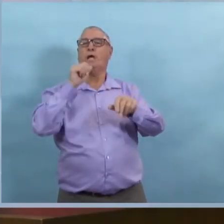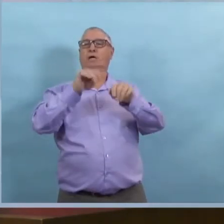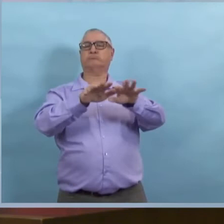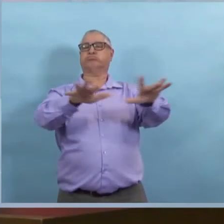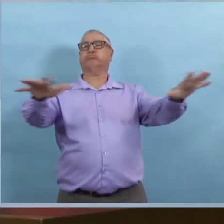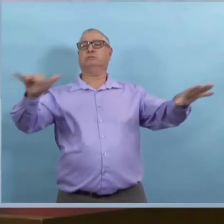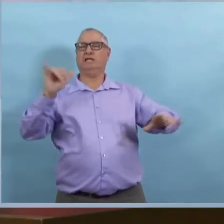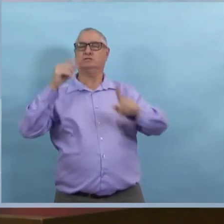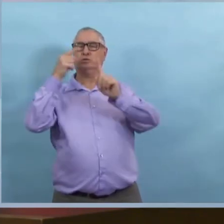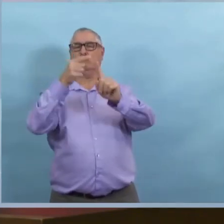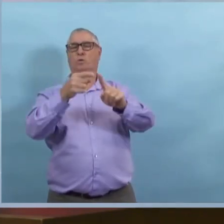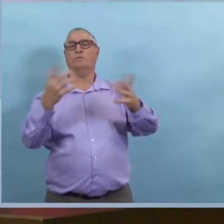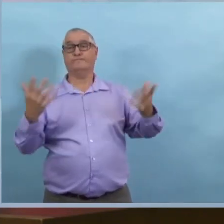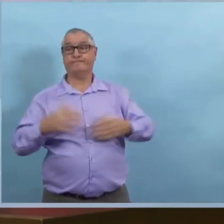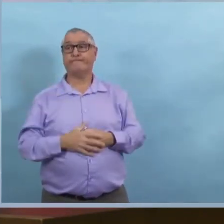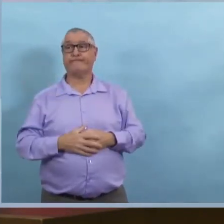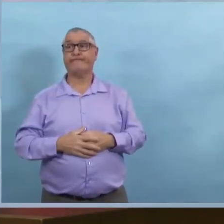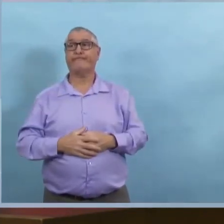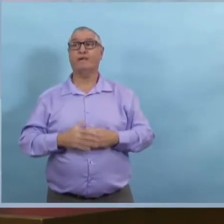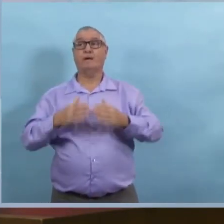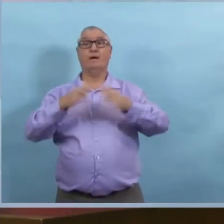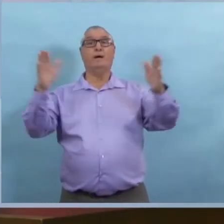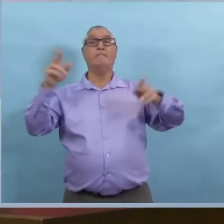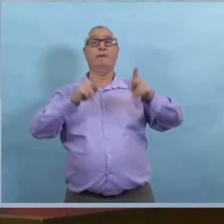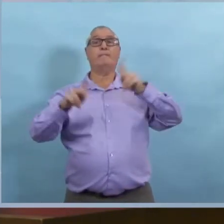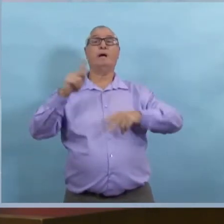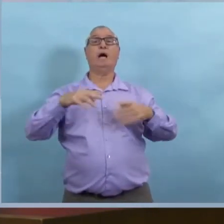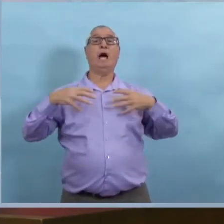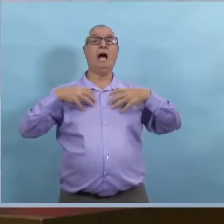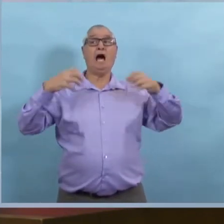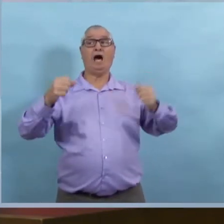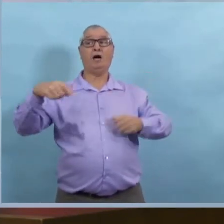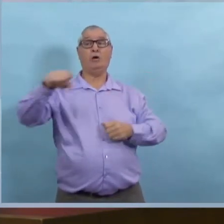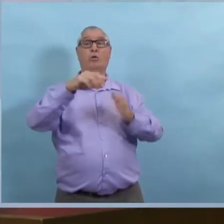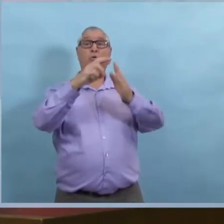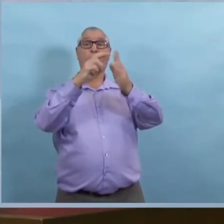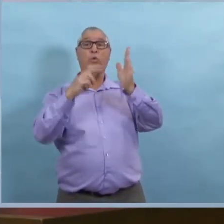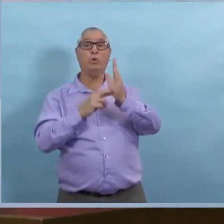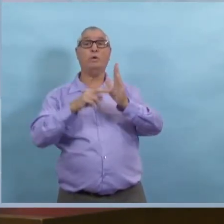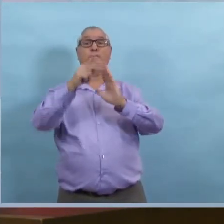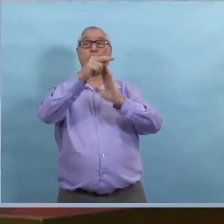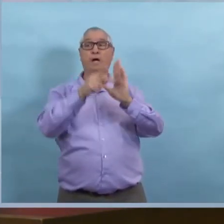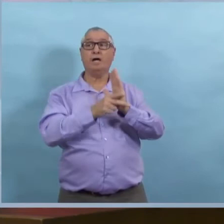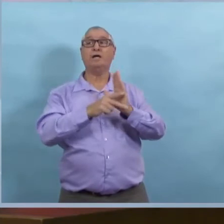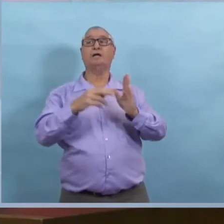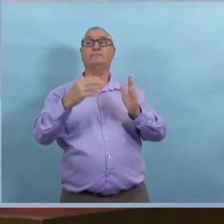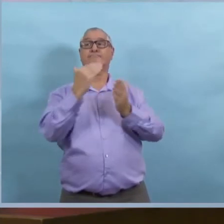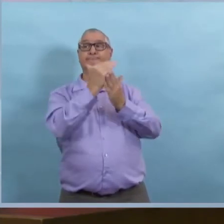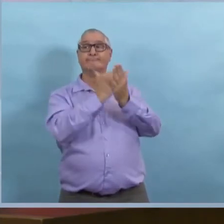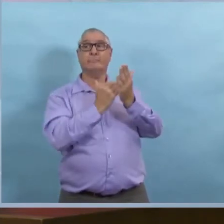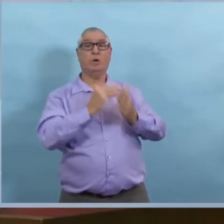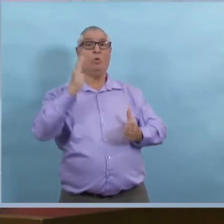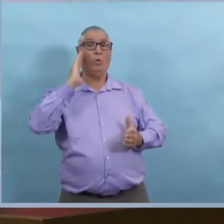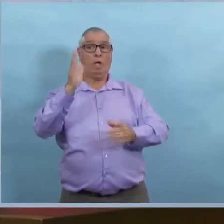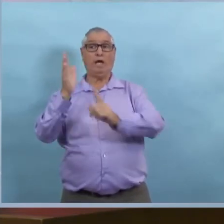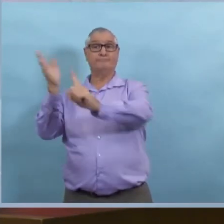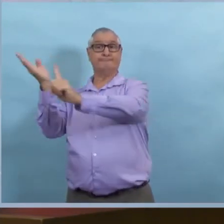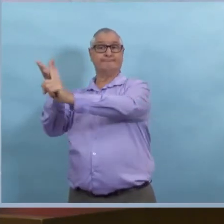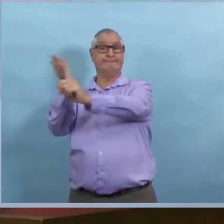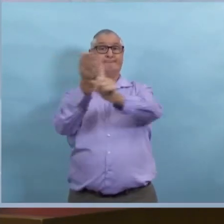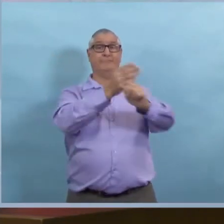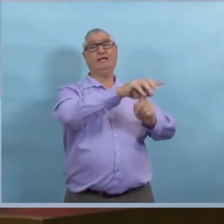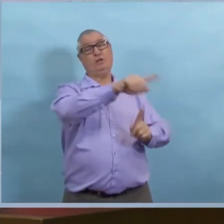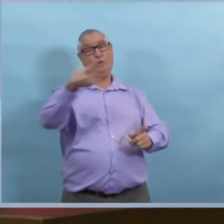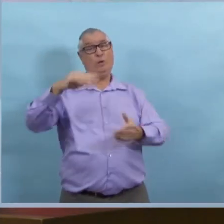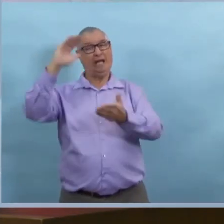les situations dans lesquelles on va voir 50 contacts rapprochés d'une personne qui a été identifiée positive. malheureusement, restrictions seules ne